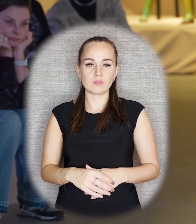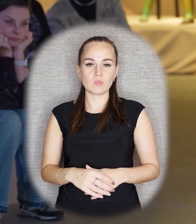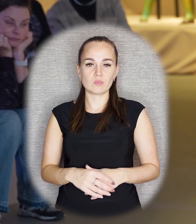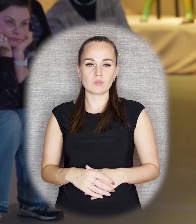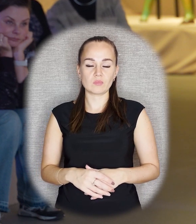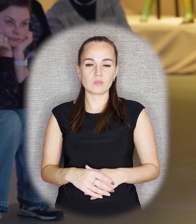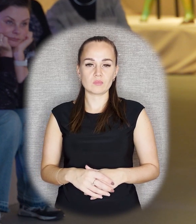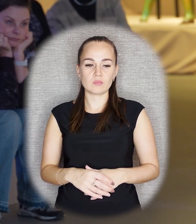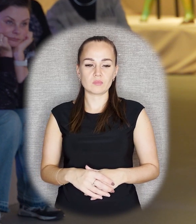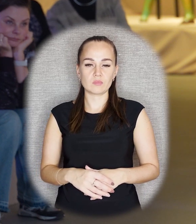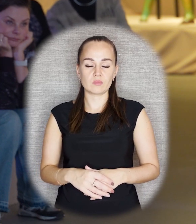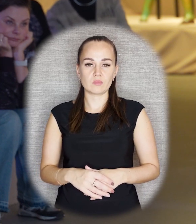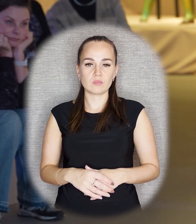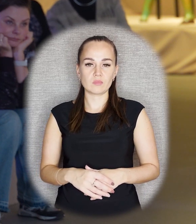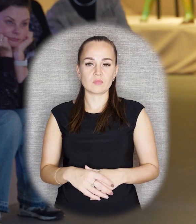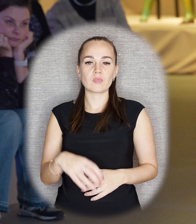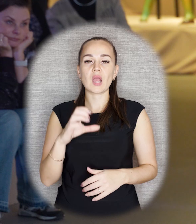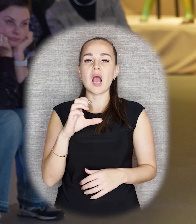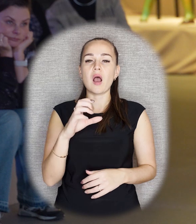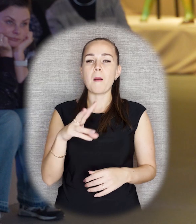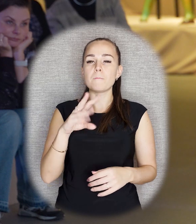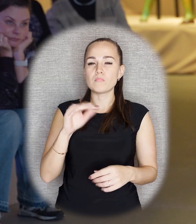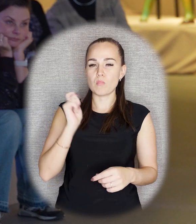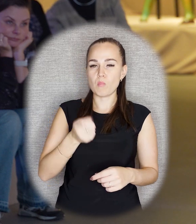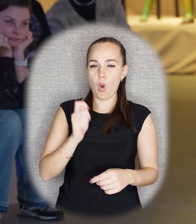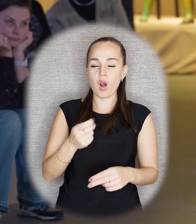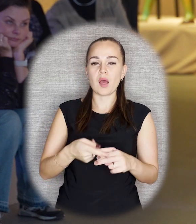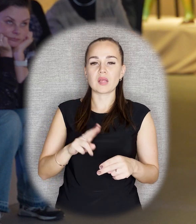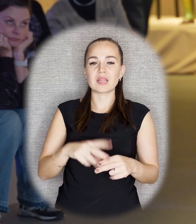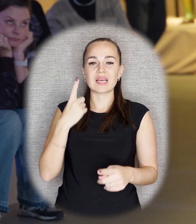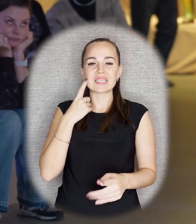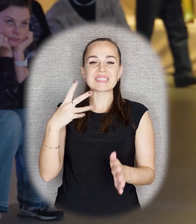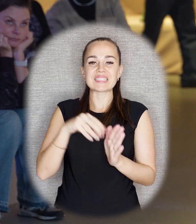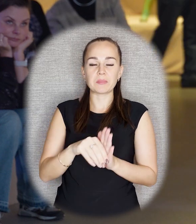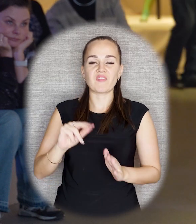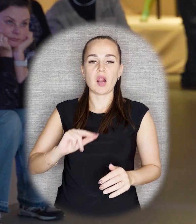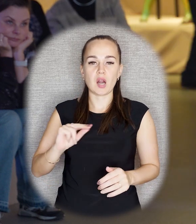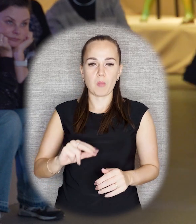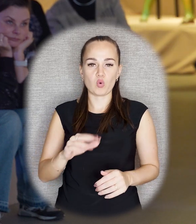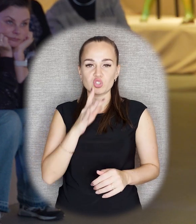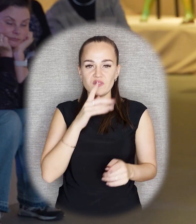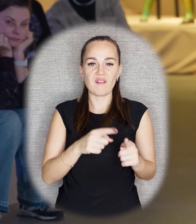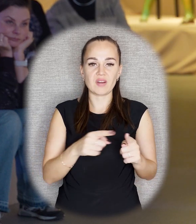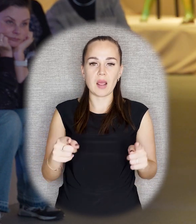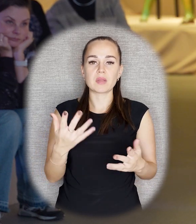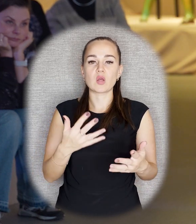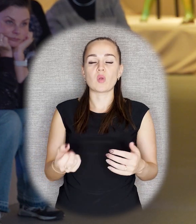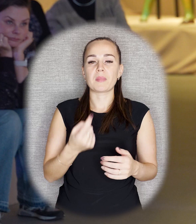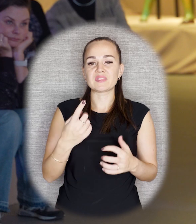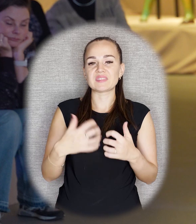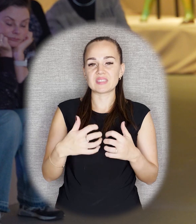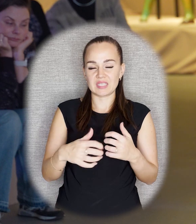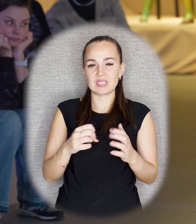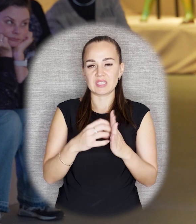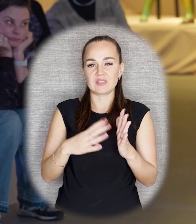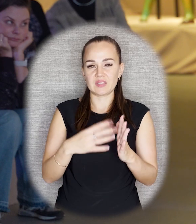восходит вообще к молоту как символа рабочего движения, который появился в Европе еще в середине 19-го столетия